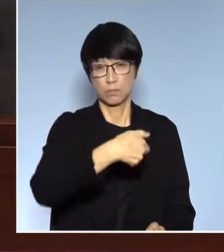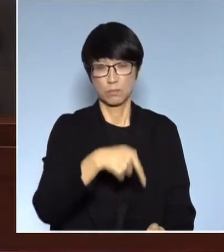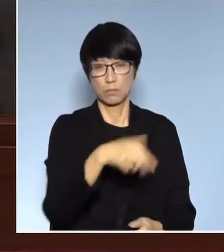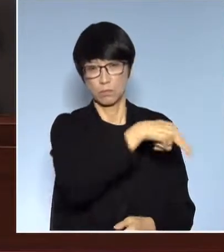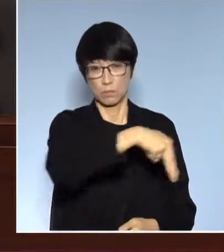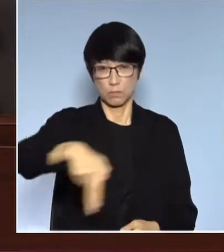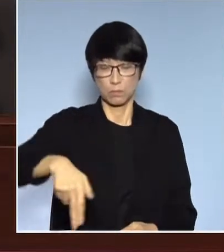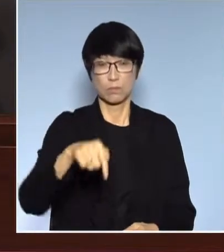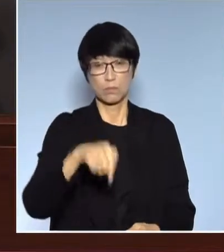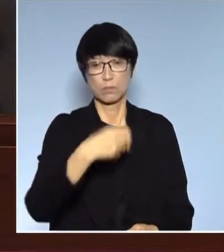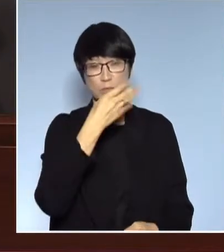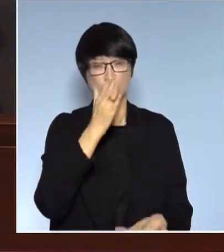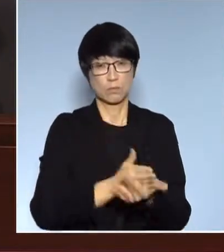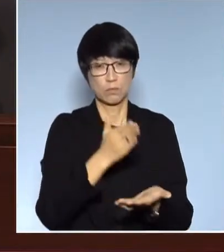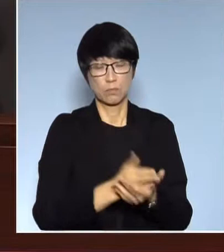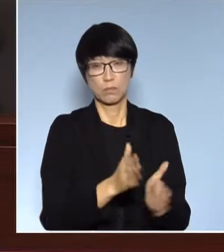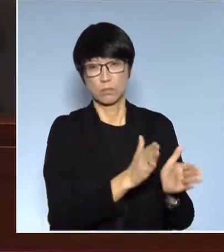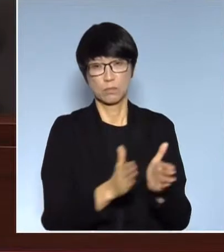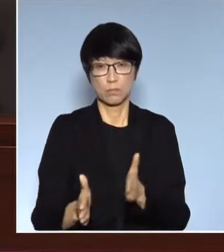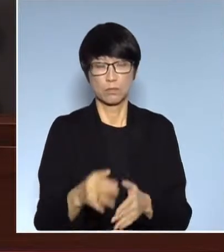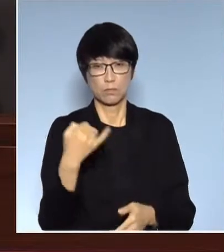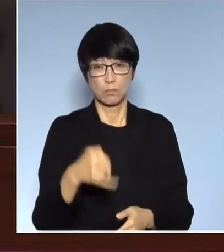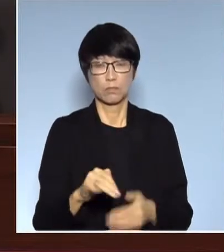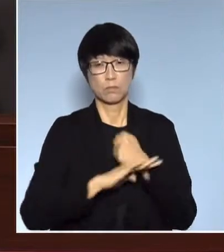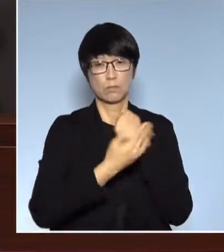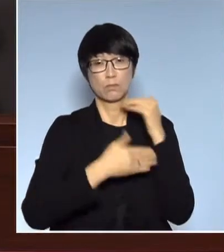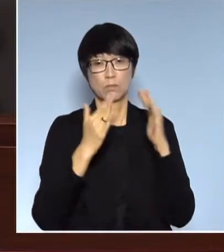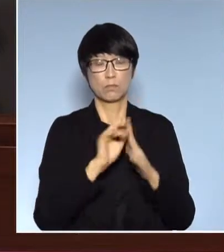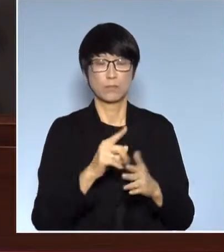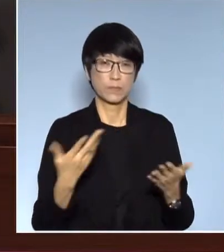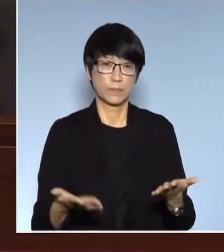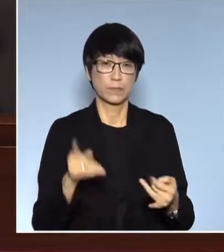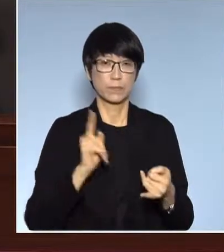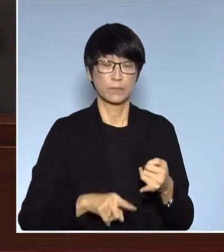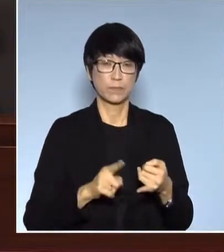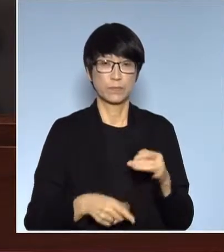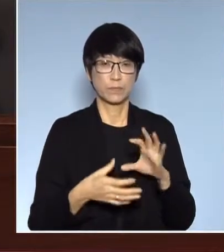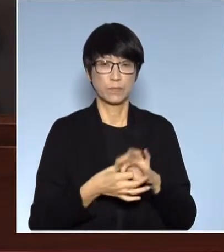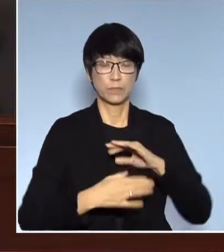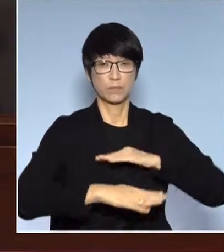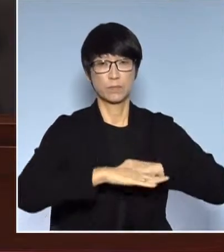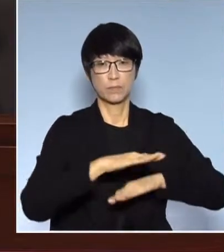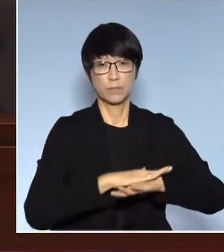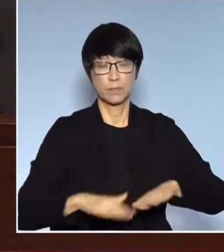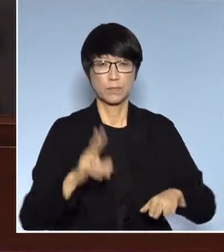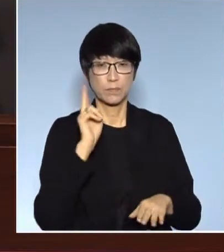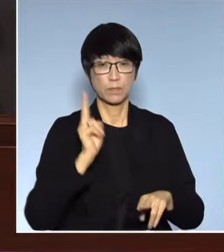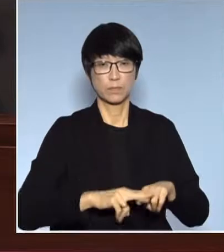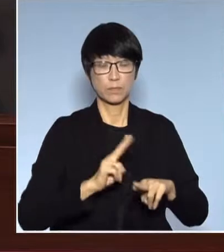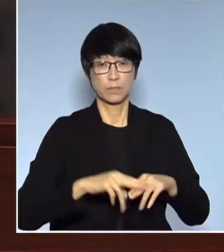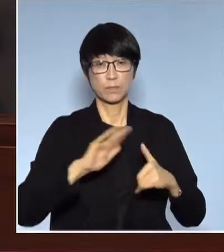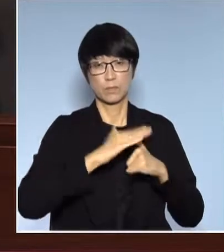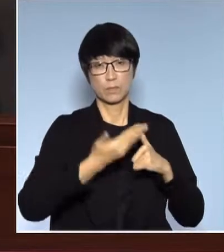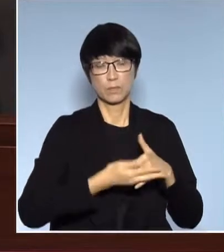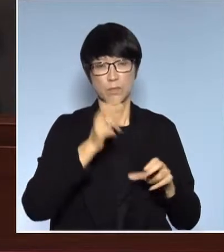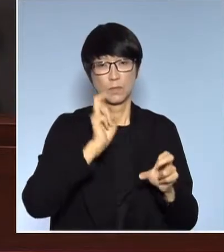街都未在香港那會不會他不處理又不行呢我們法院怎麼做呢那最後一個問題關於這個邊界安全的就是如果有內地孕婦在西九